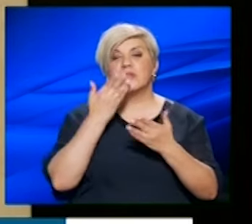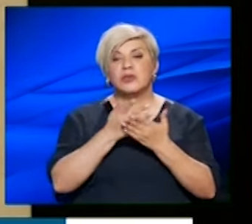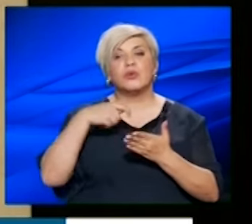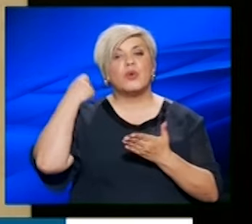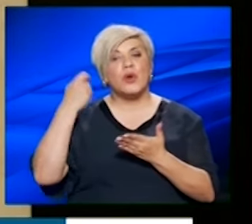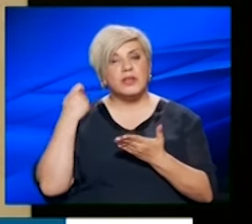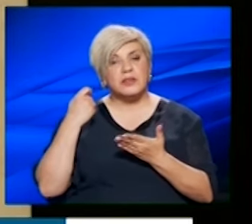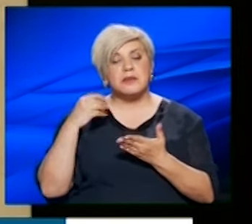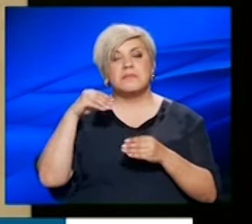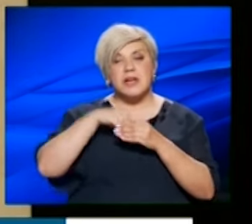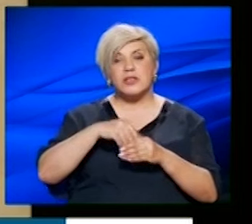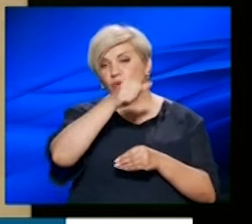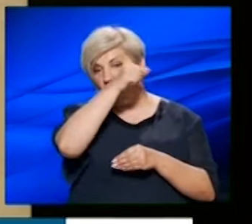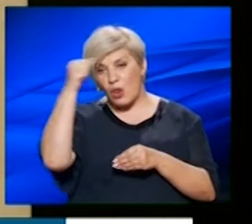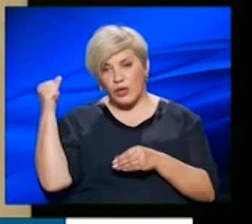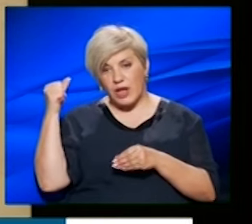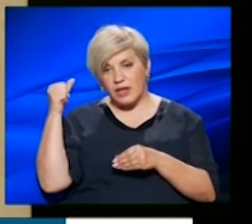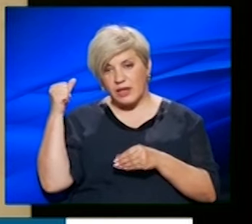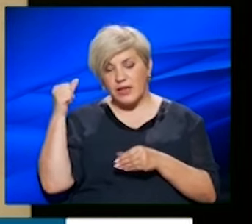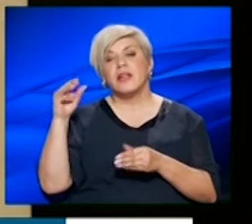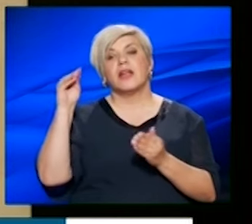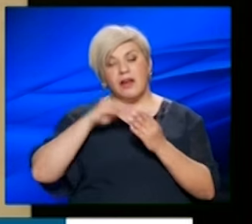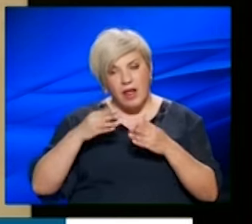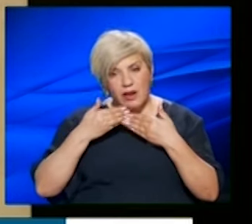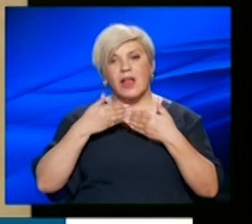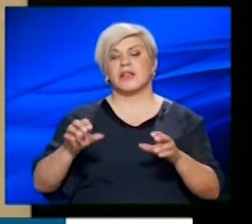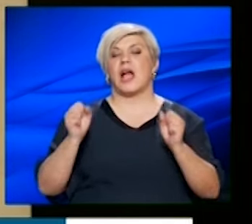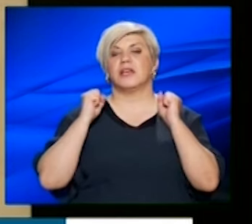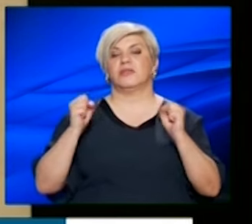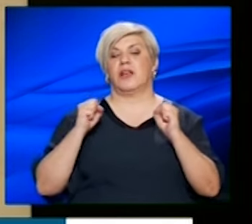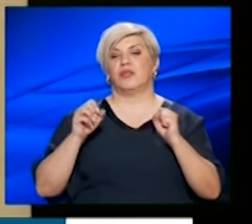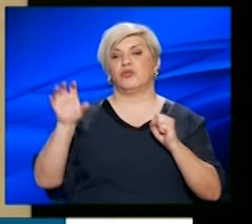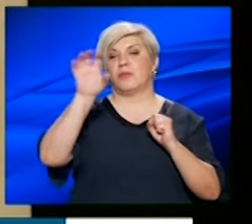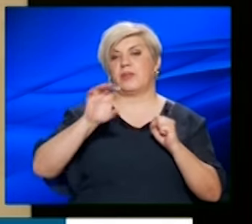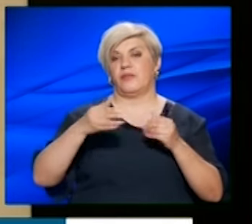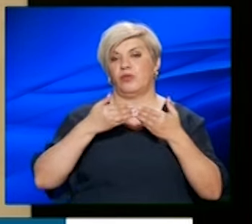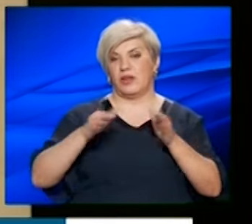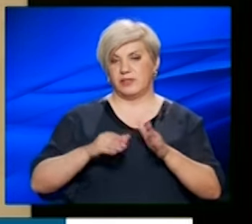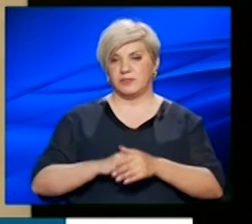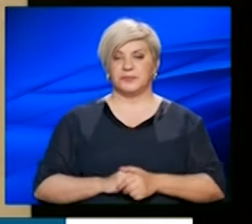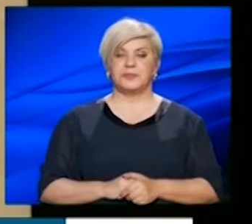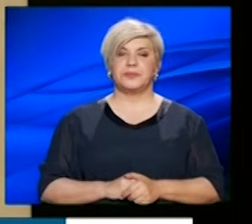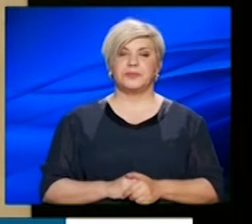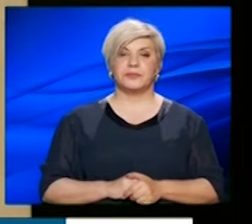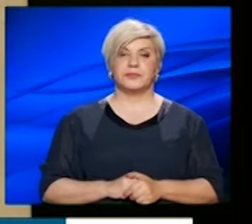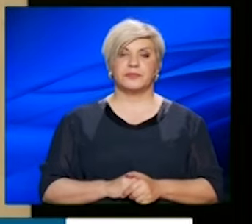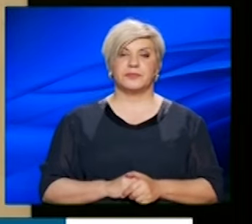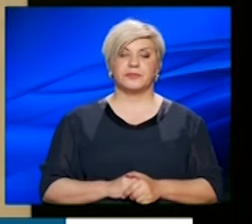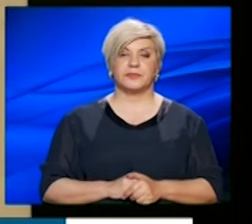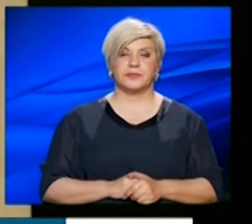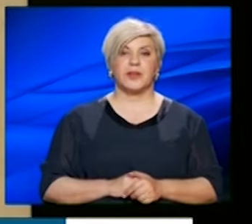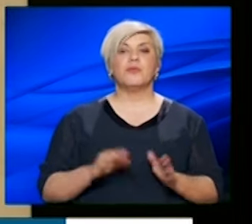οι γονείς μέσα στο καλοκαίρι, για να ανοίξει ξανά ασφαλές τον Σεπτέμβριο. Τέλος,